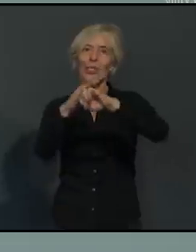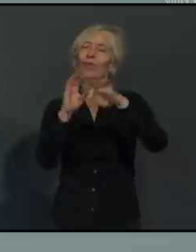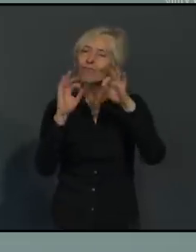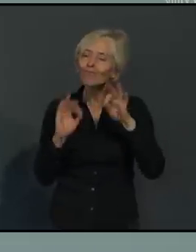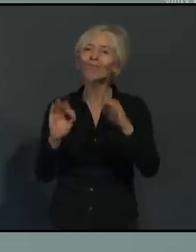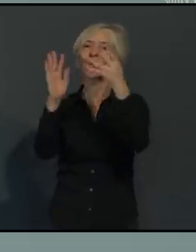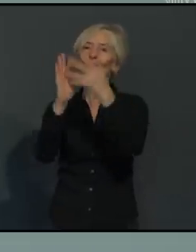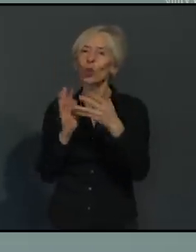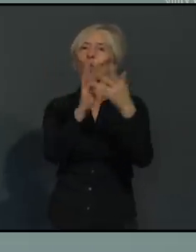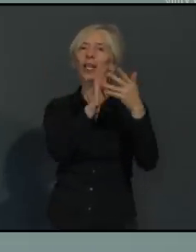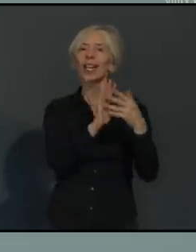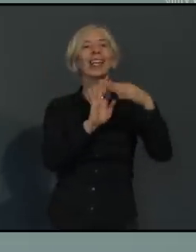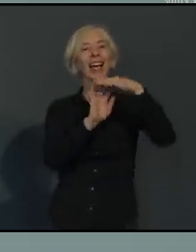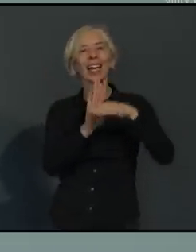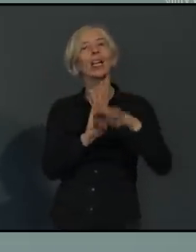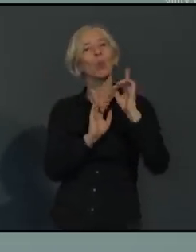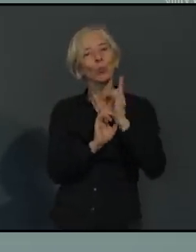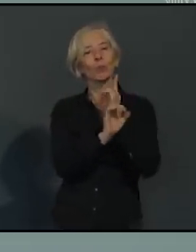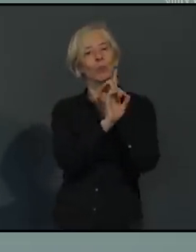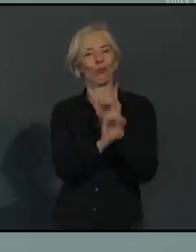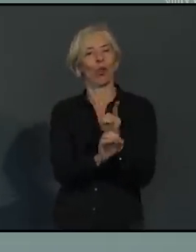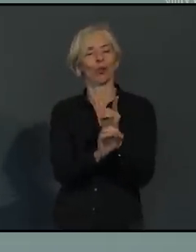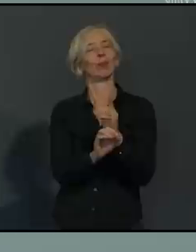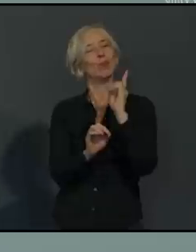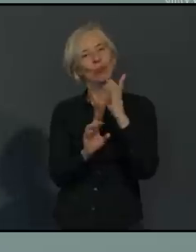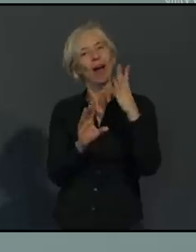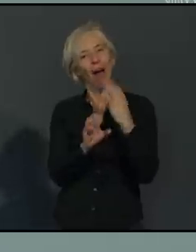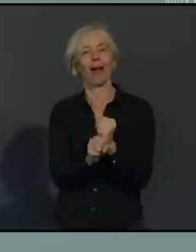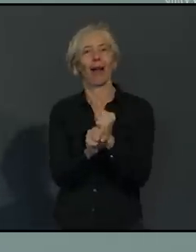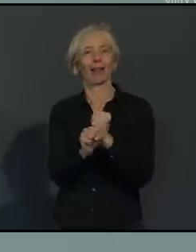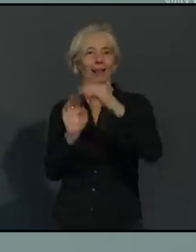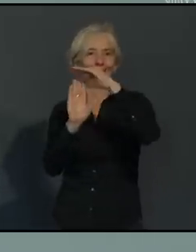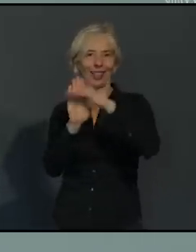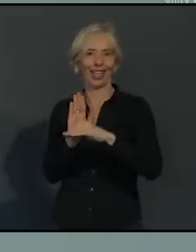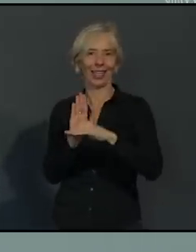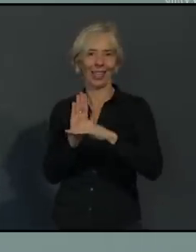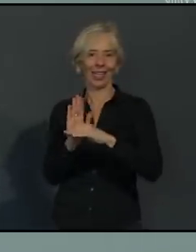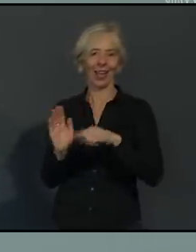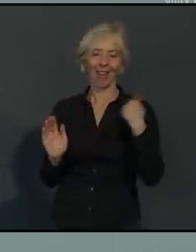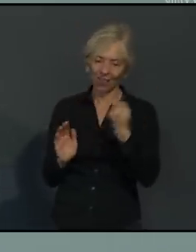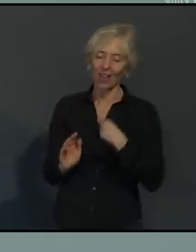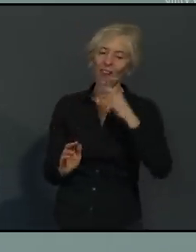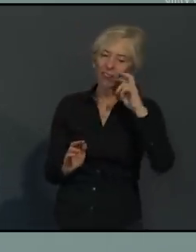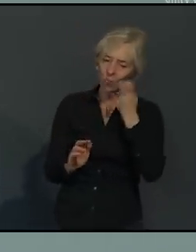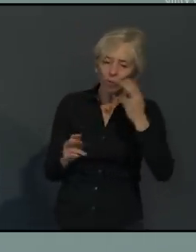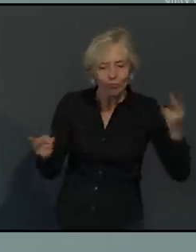und die Regeleinhaltung in der Bevölkerung möglichst weit zu begünstigen und zu fördern.